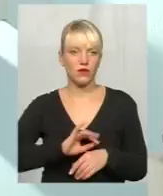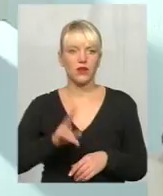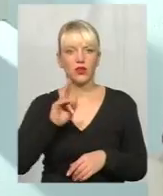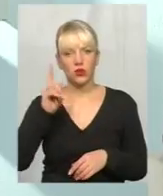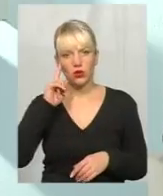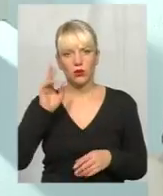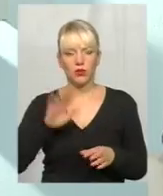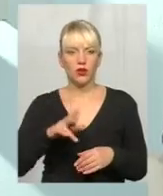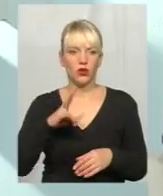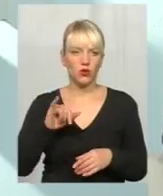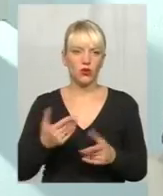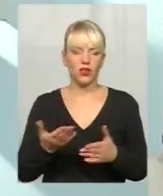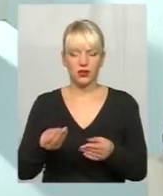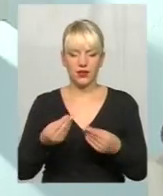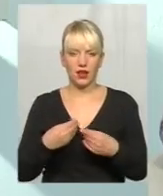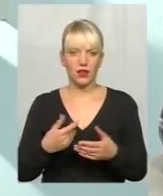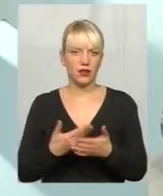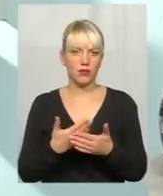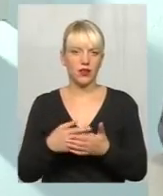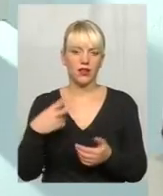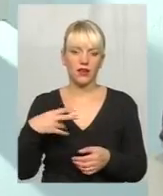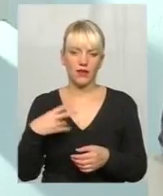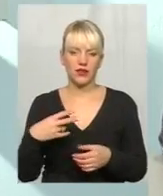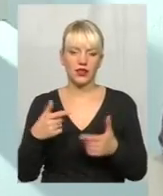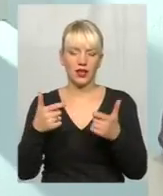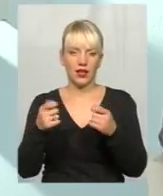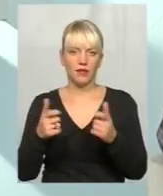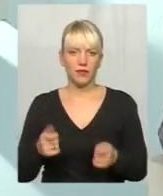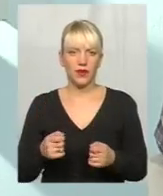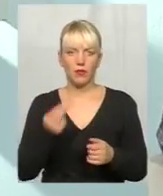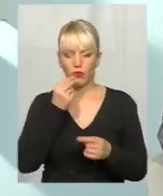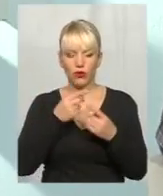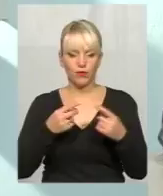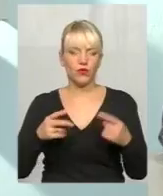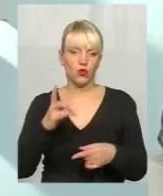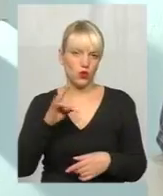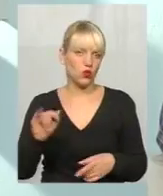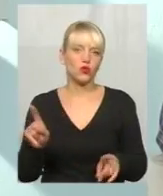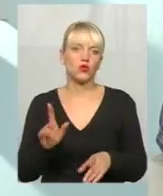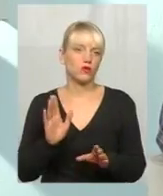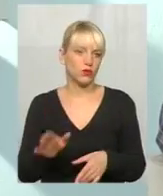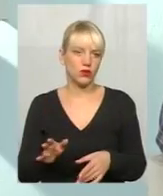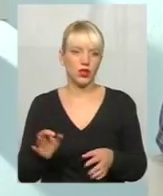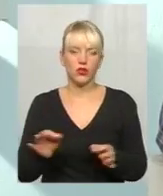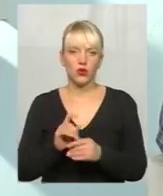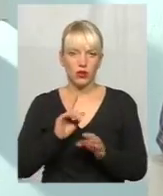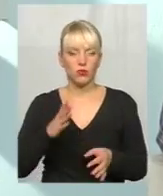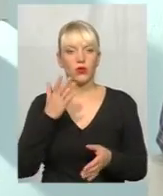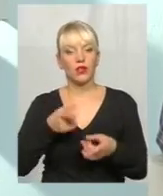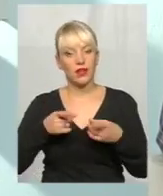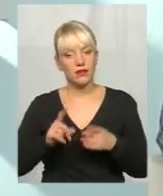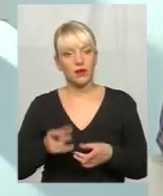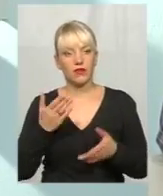сенс, роздали там 20 пакетів гречки, там, ці 20 оцих продуктових наборів, щось цього буде. Нічого ж партії не буде. Насправді, якщо ми особливо